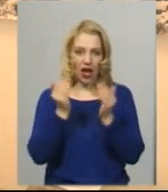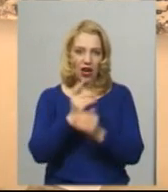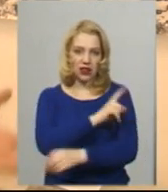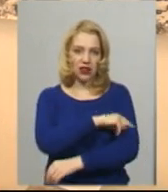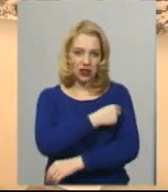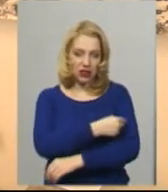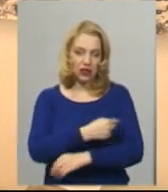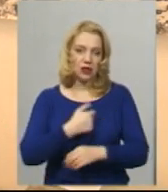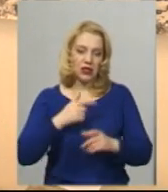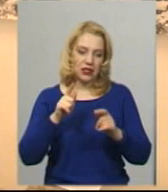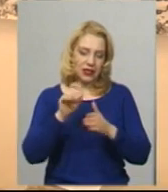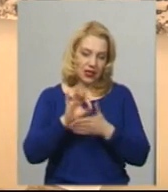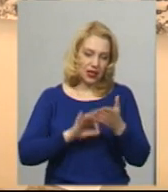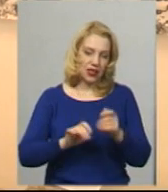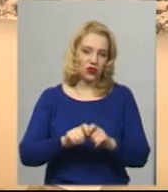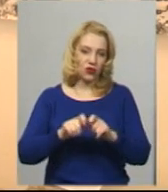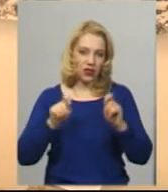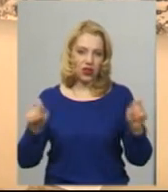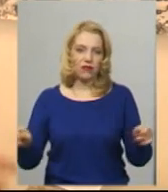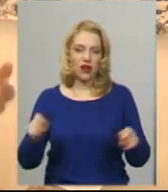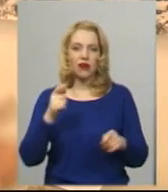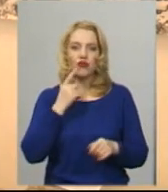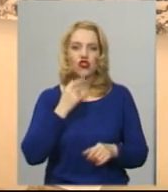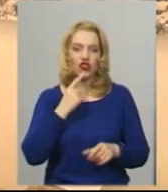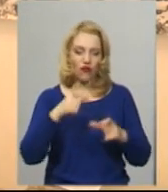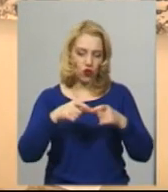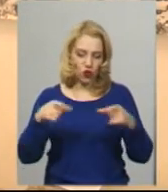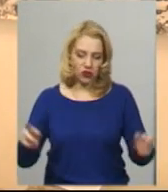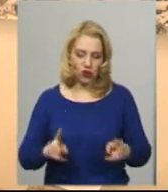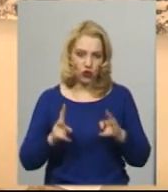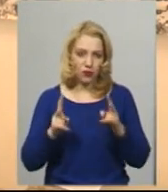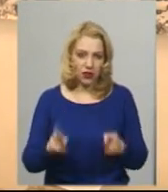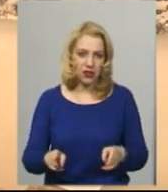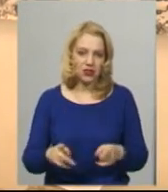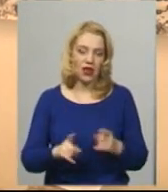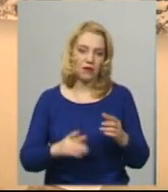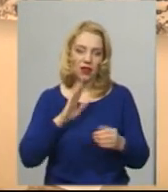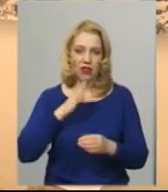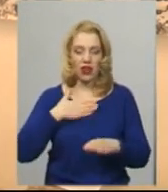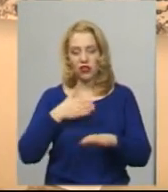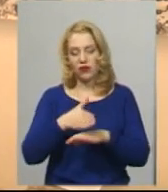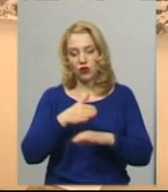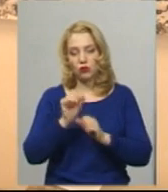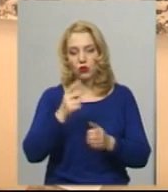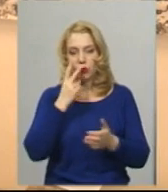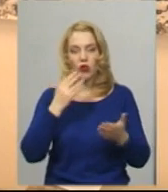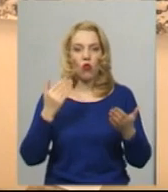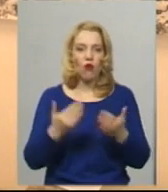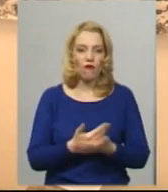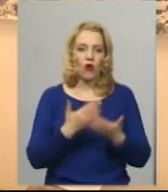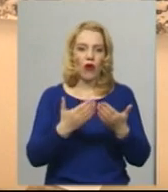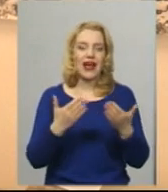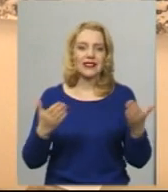відкриваємо, перерізаємо червону стрічку і наші відвідувачі зможуть побачити нову експозицію, яку